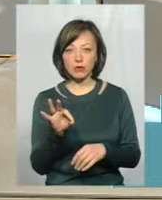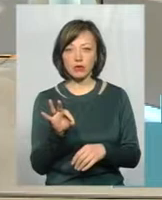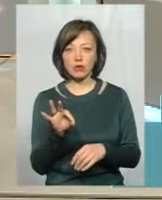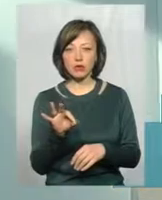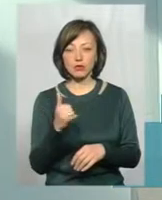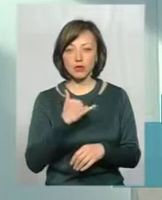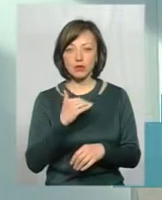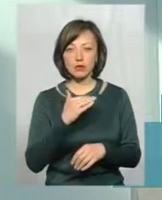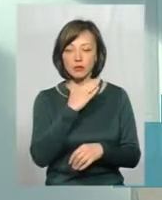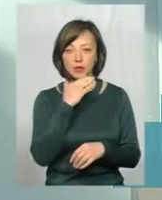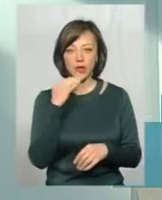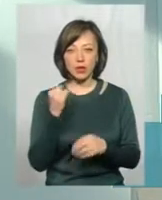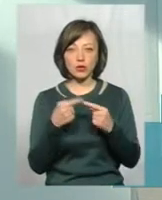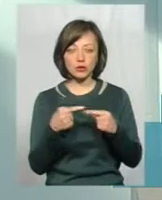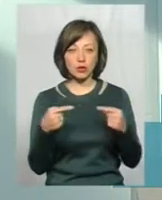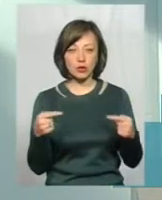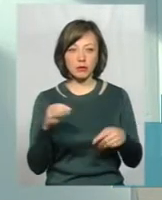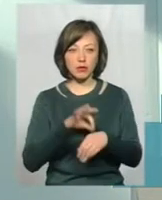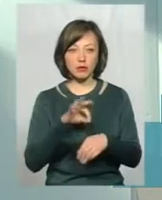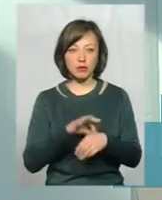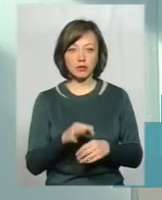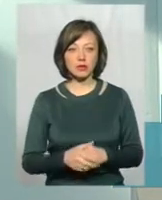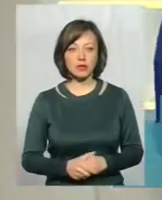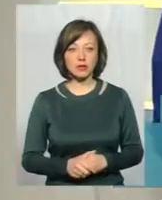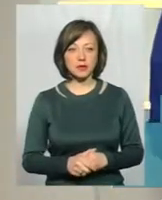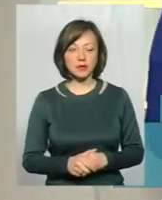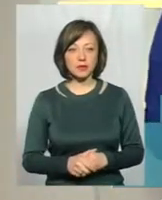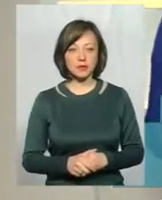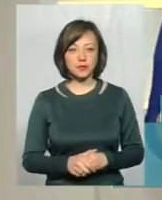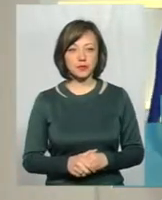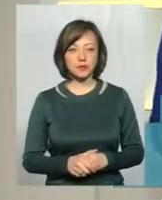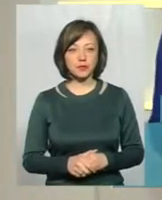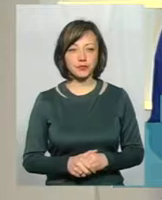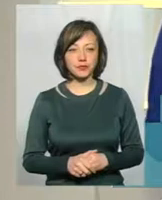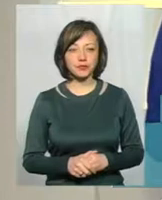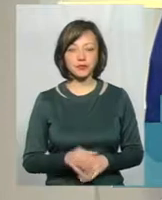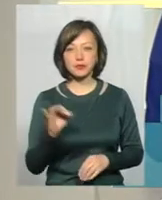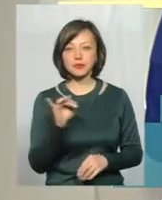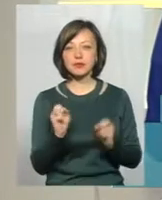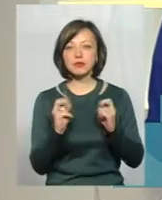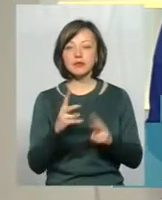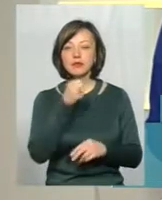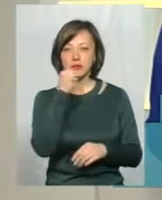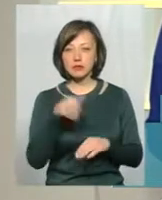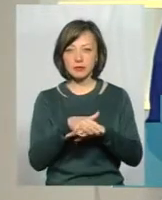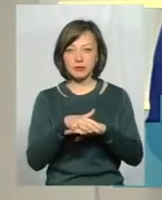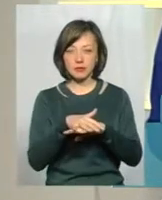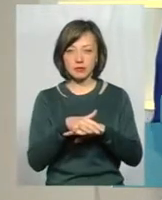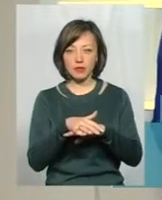яких у нас достатньо багато, і інші патології легких. От цікаво, а як доросле населення взагалі